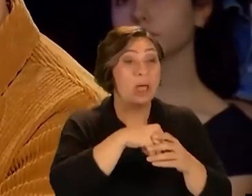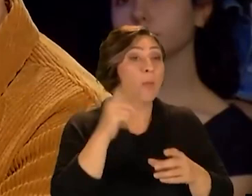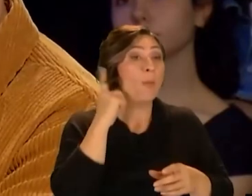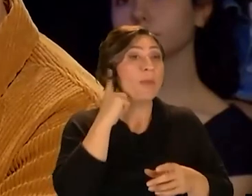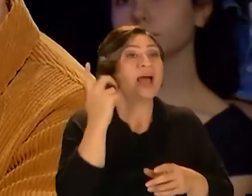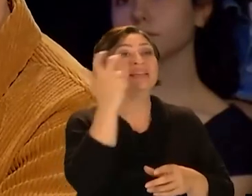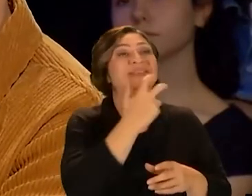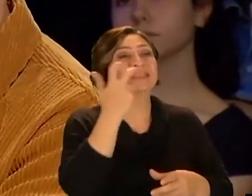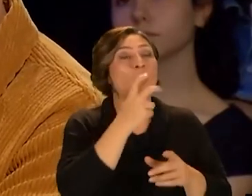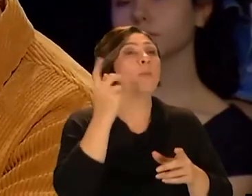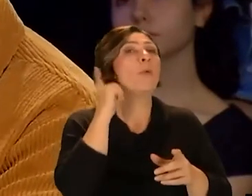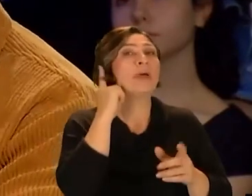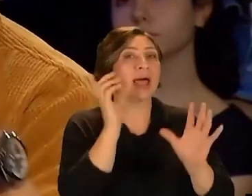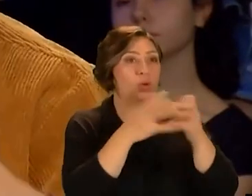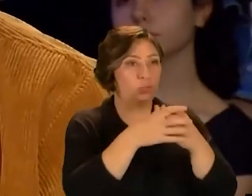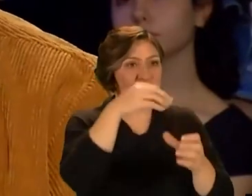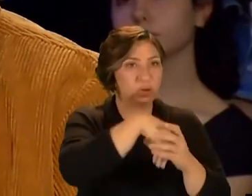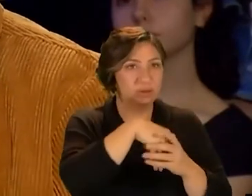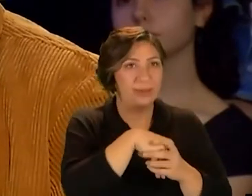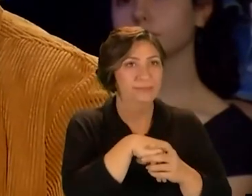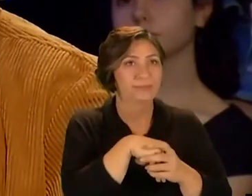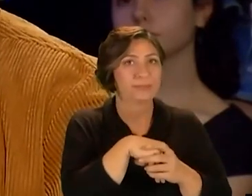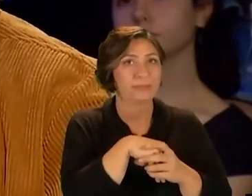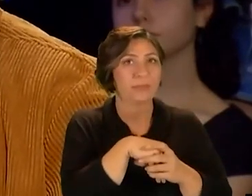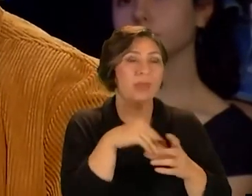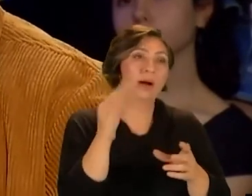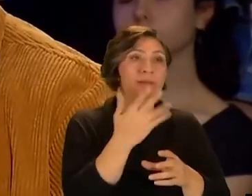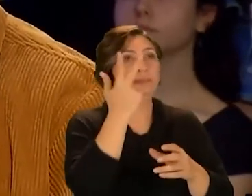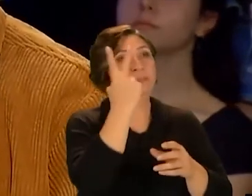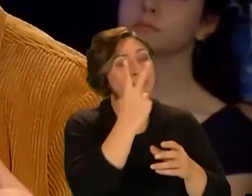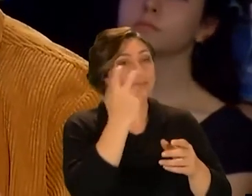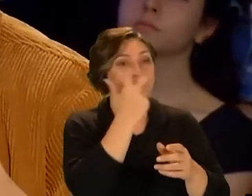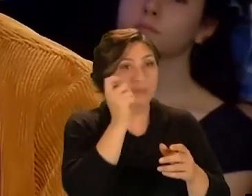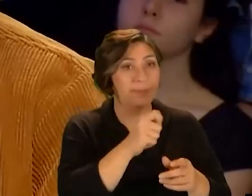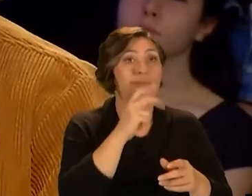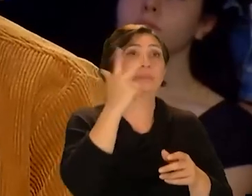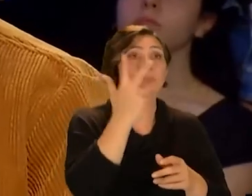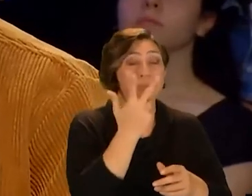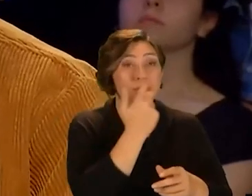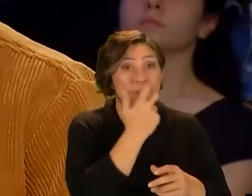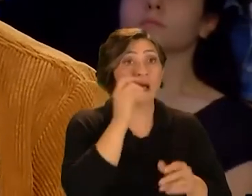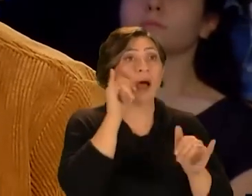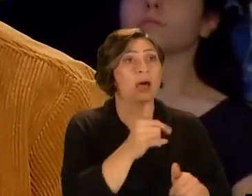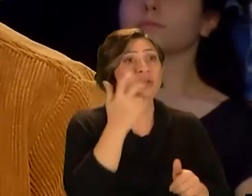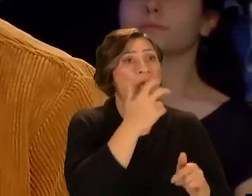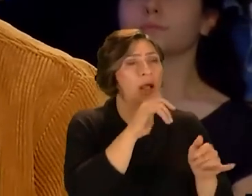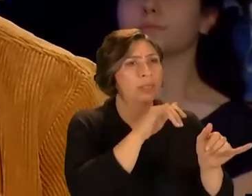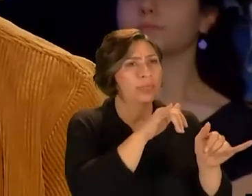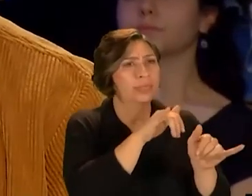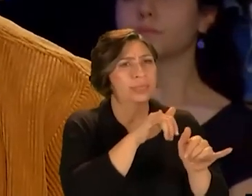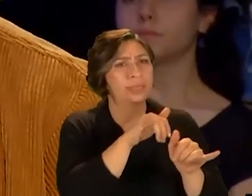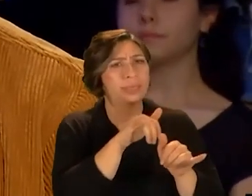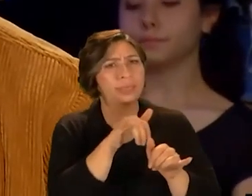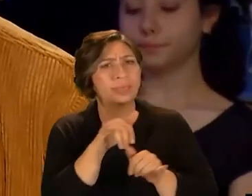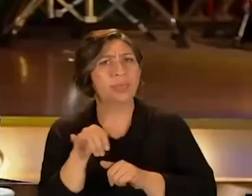içindeki popüler sanatçılarda popüler ekiplerde hadi ikinci hiti yapalım üçüncü hiti yapalım hit hit hit aynı şarkıya dönüyor